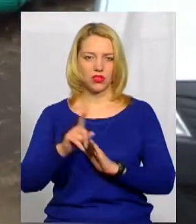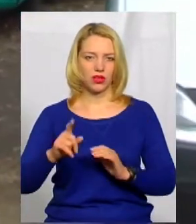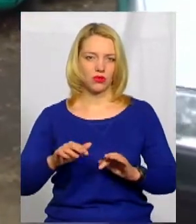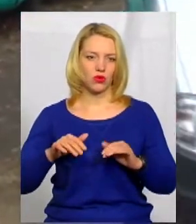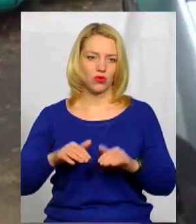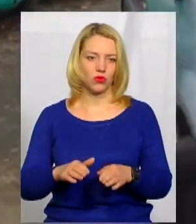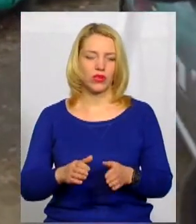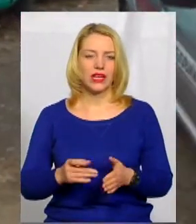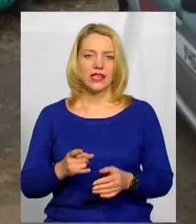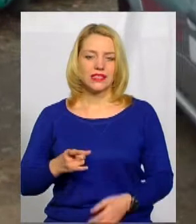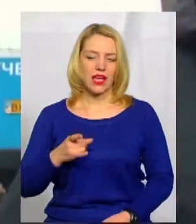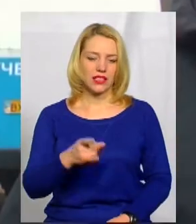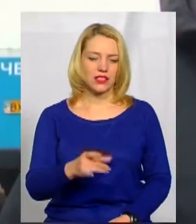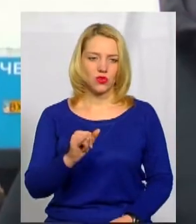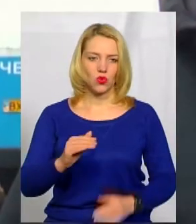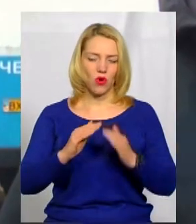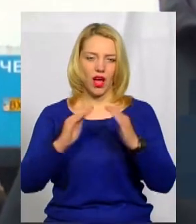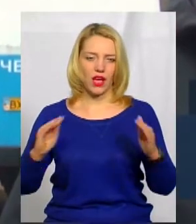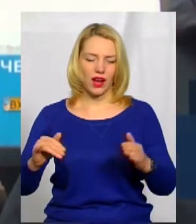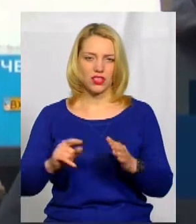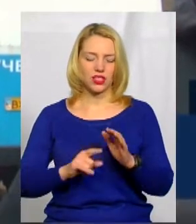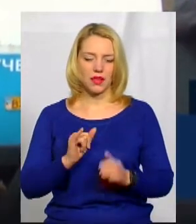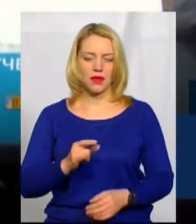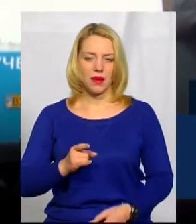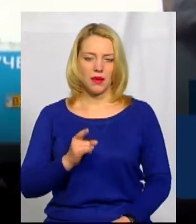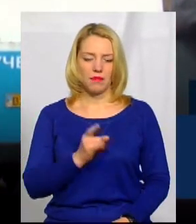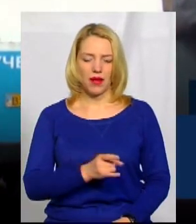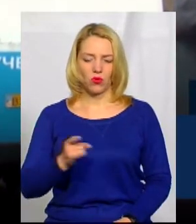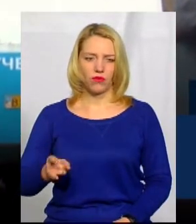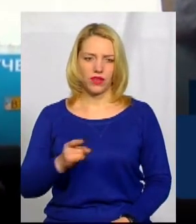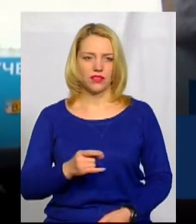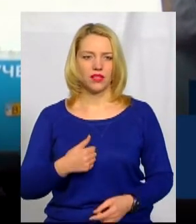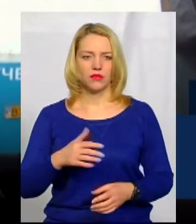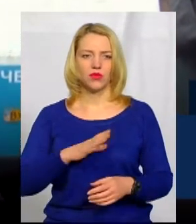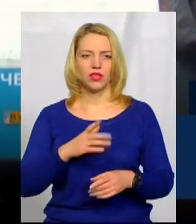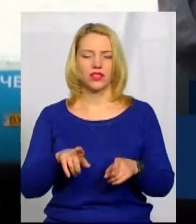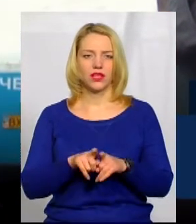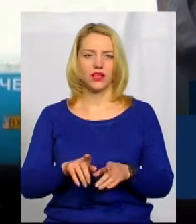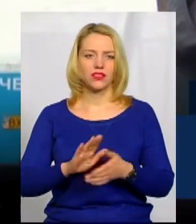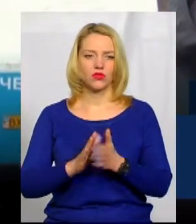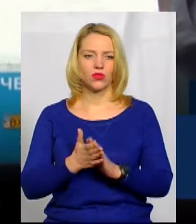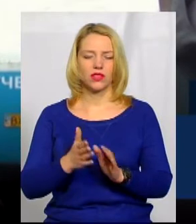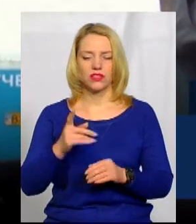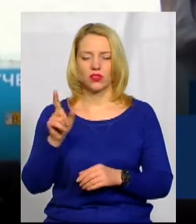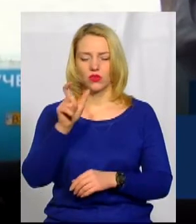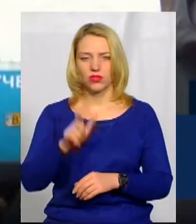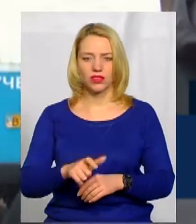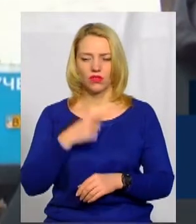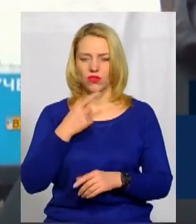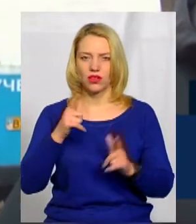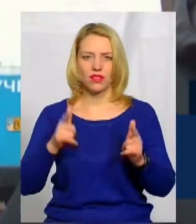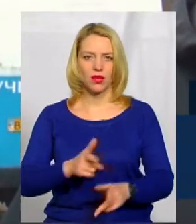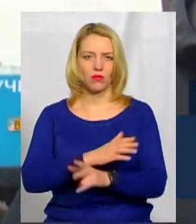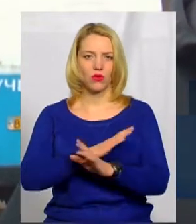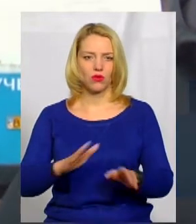заїзд у гараж та бокове паркування. Була ситуація з одним абітурієнтом, він сказав, що він не погоджується з помилками. Його запросили в